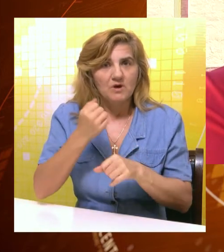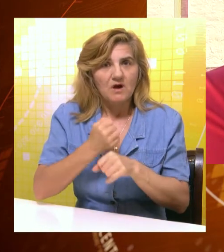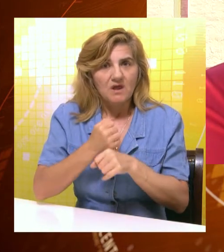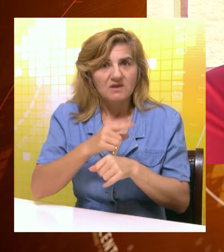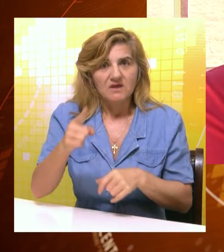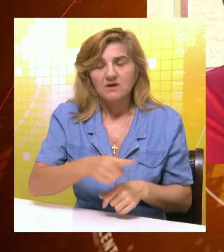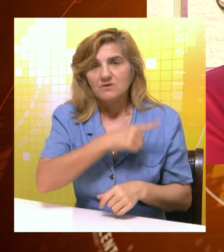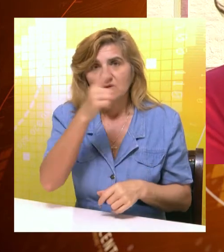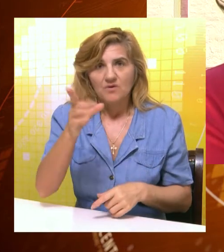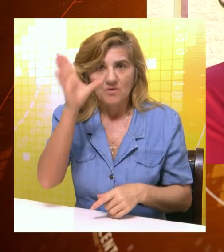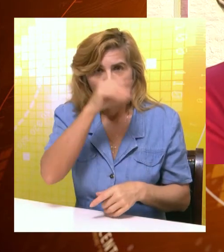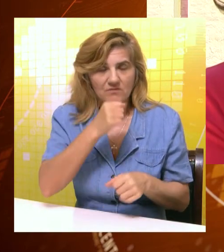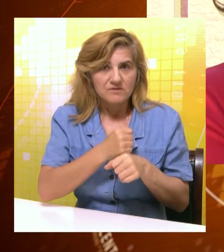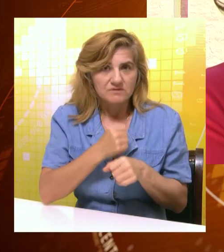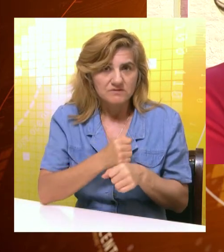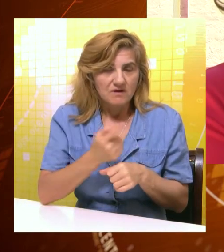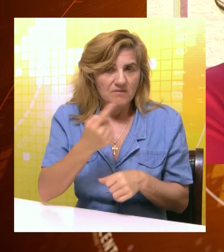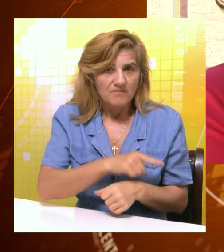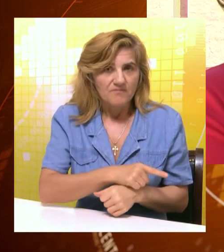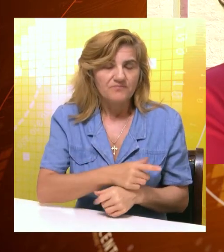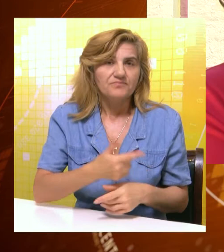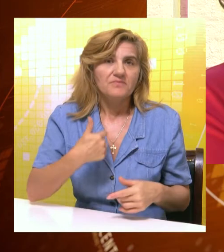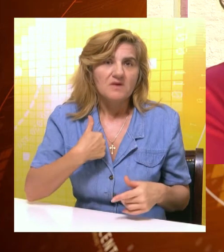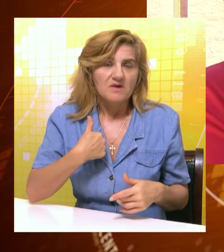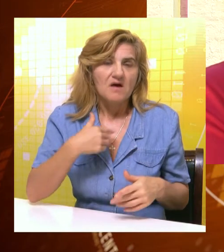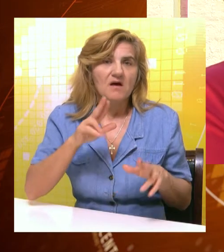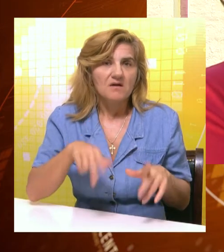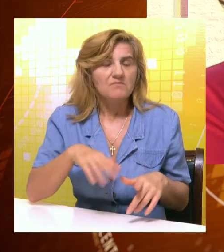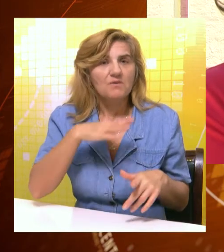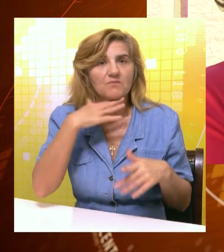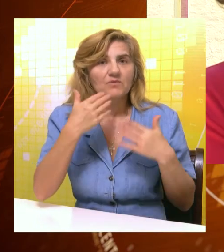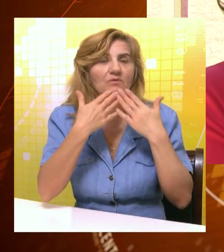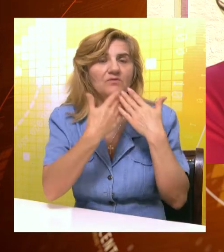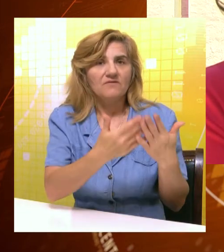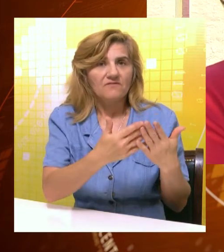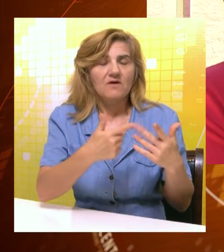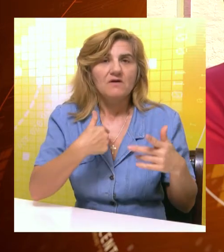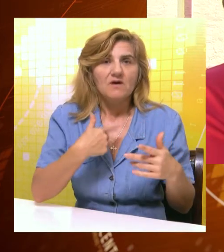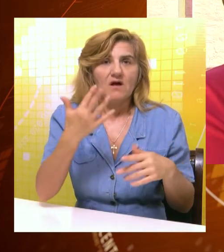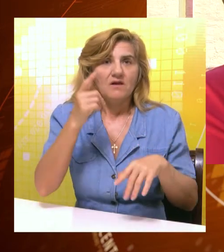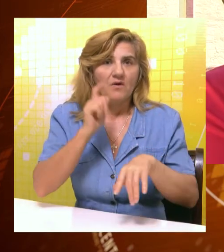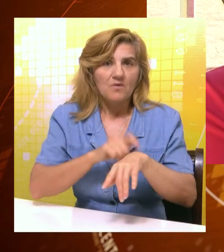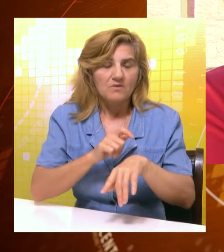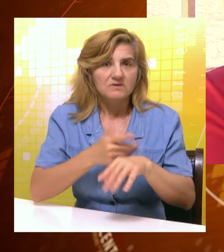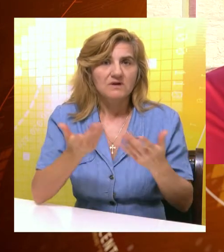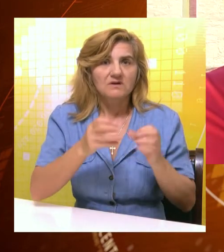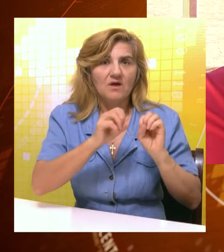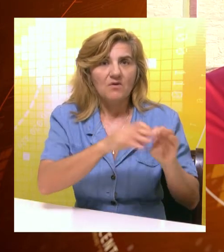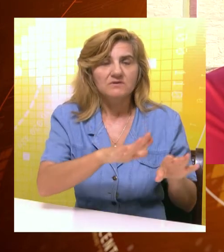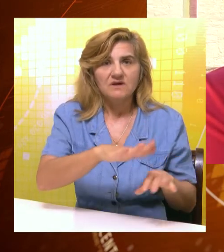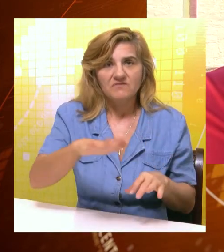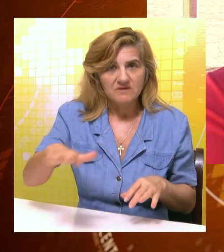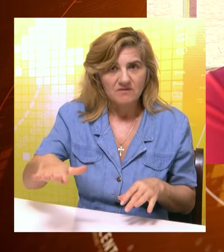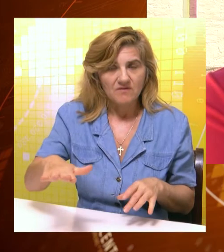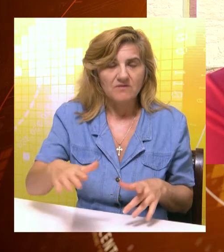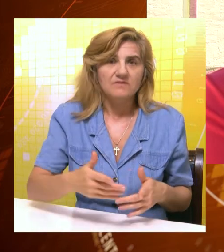on dođe uveč u kući pa se on bavi sa mnom zajedno sa detetom, ali to jako nam puno znači, meni jako znači, imamo gde da dođemo,